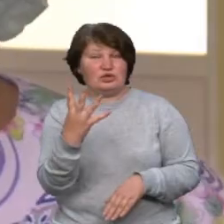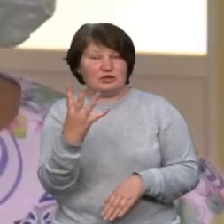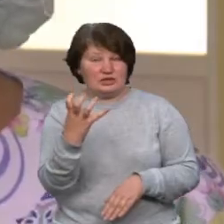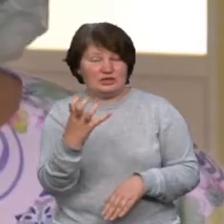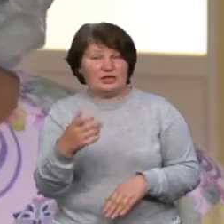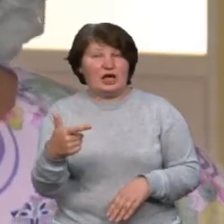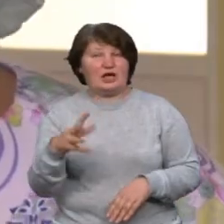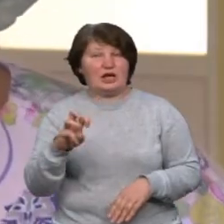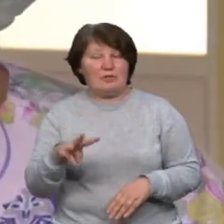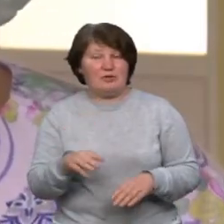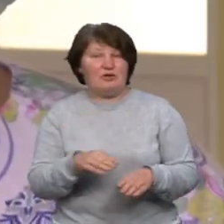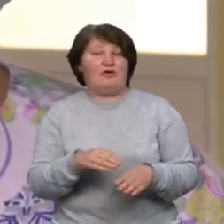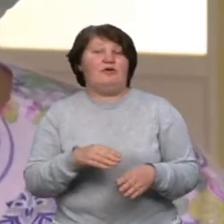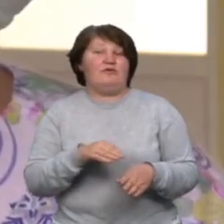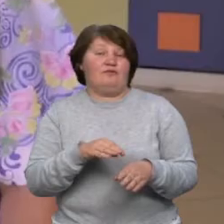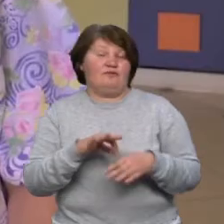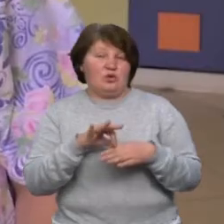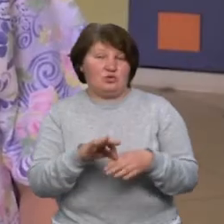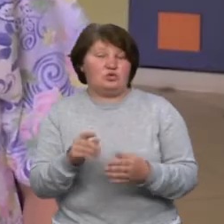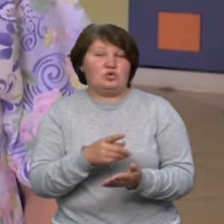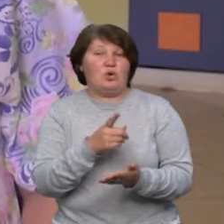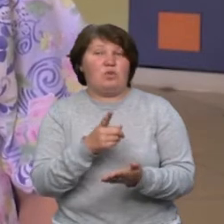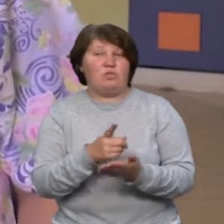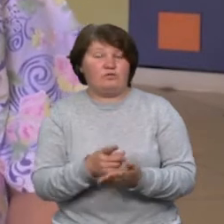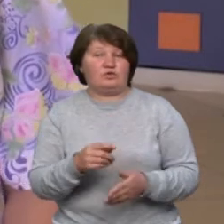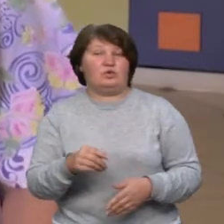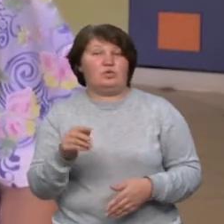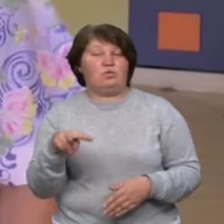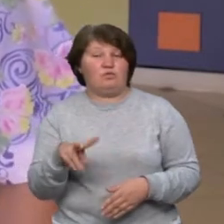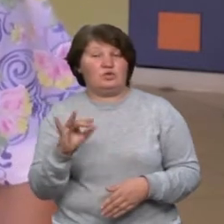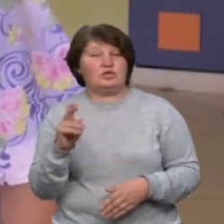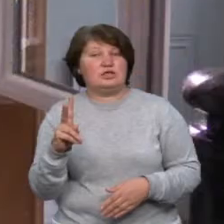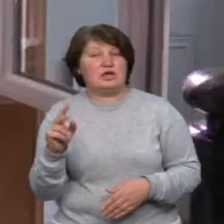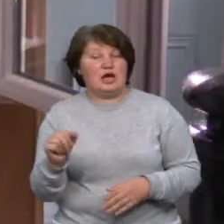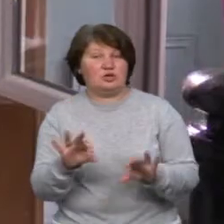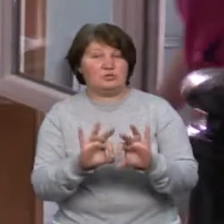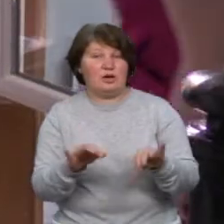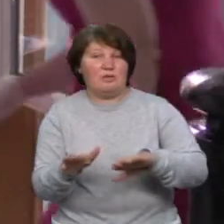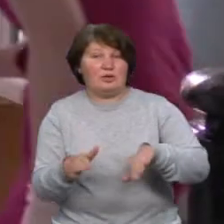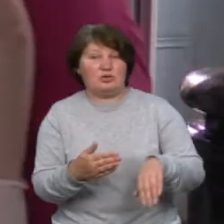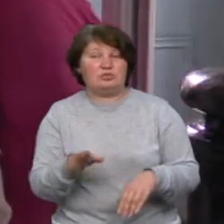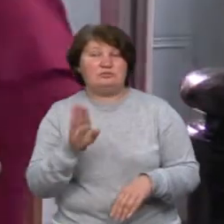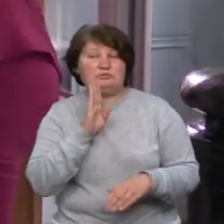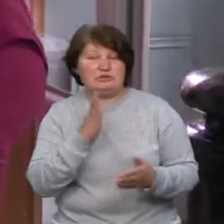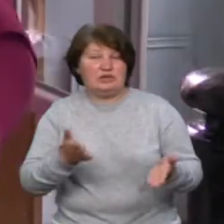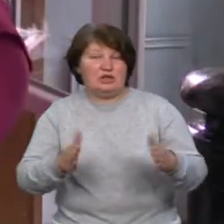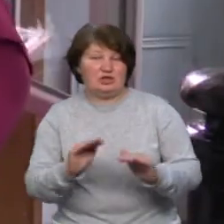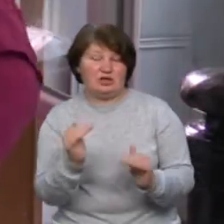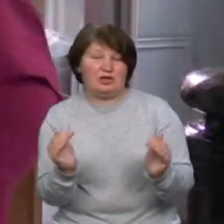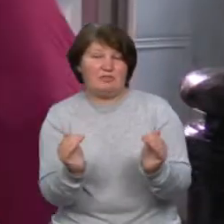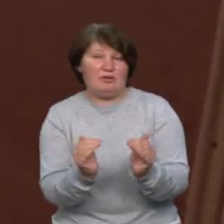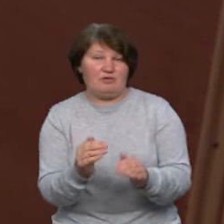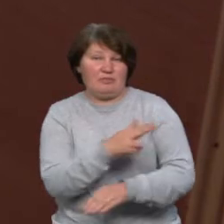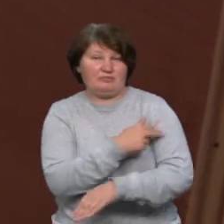Виконуючий обов'язки директора міської дитячої лікарні Любов Кульчецька розповідає, що після того, як пореділля залишила немовля, медперсонал